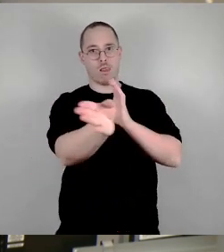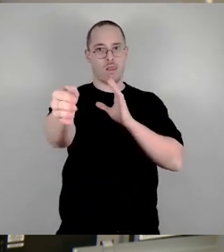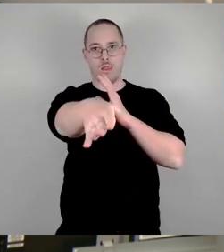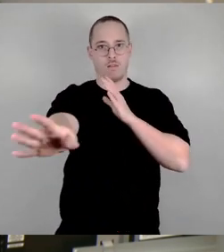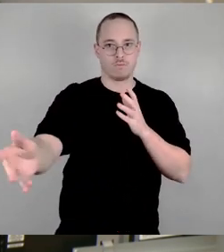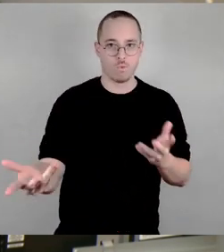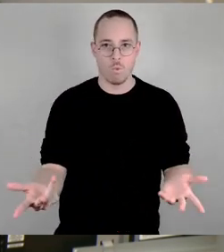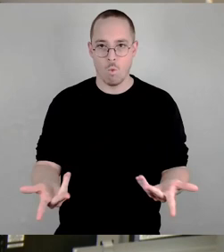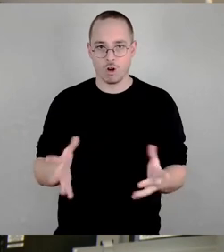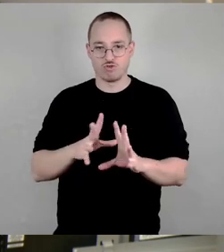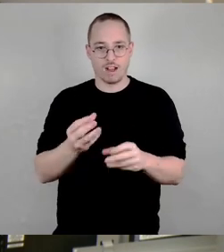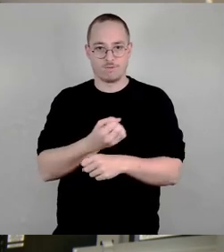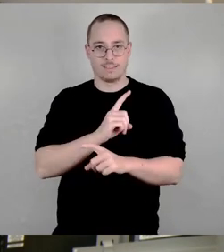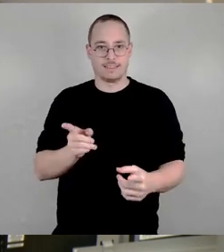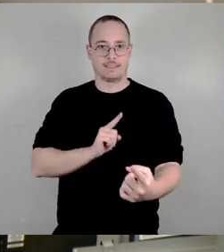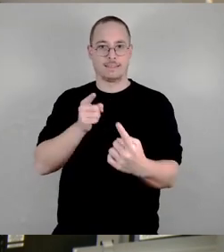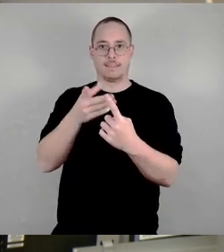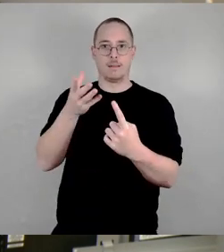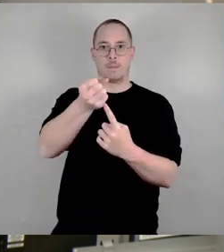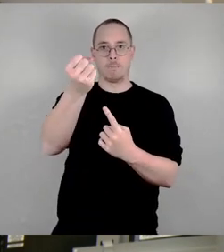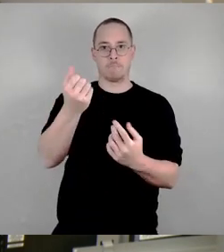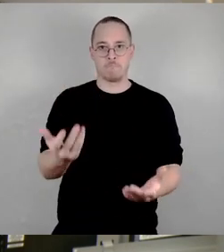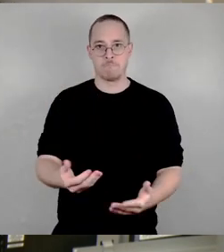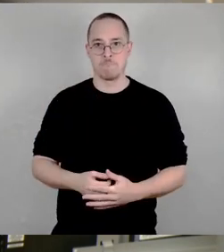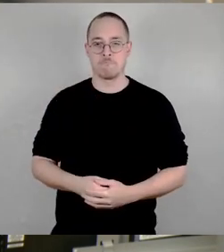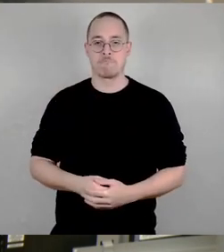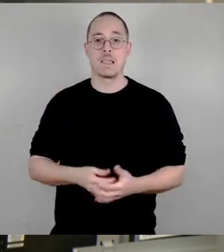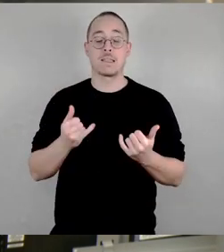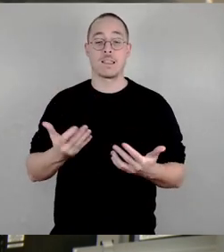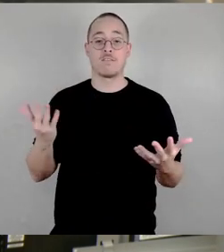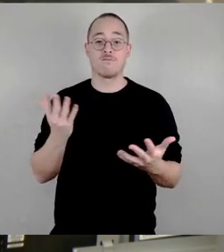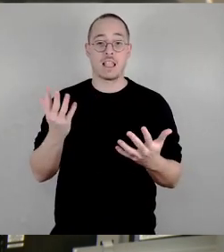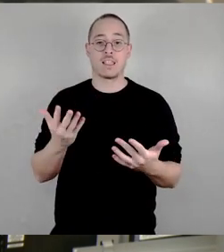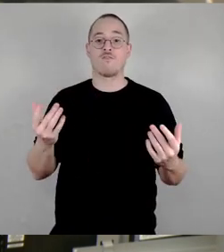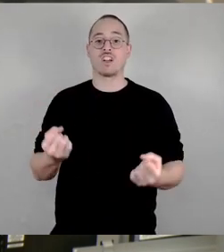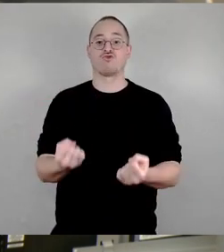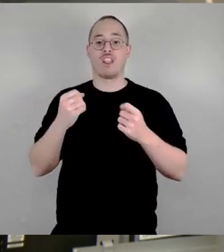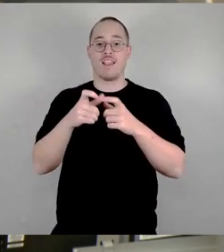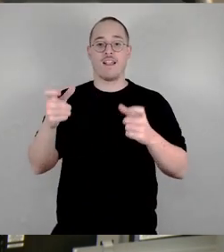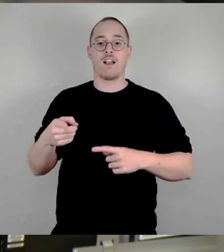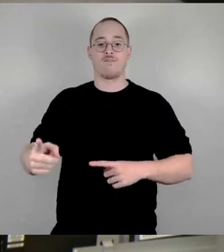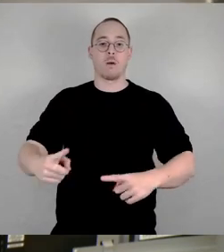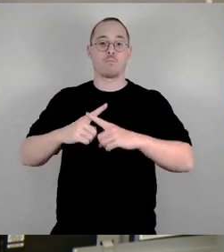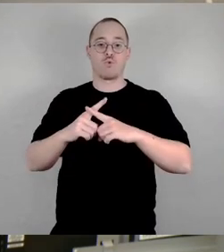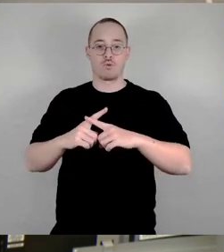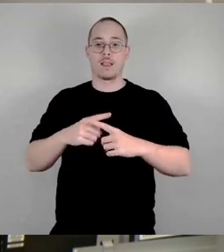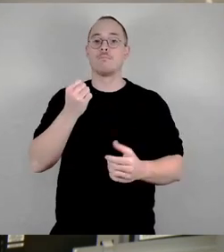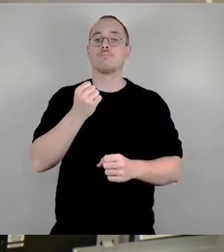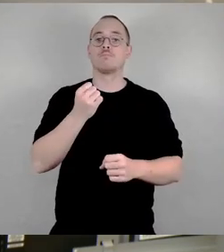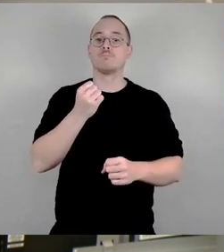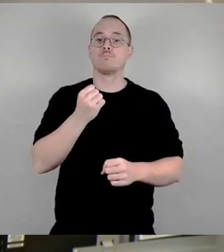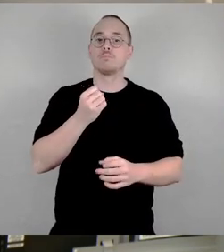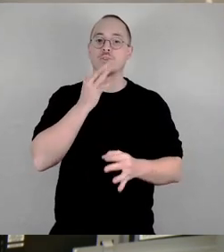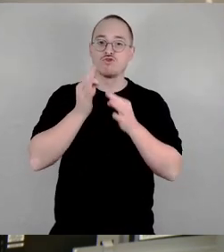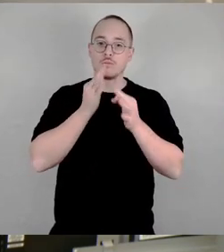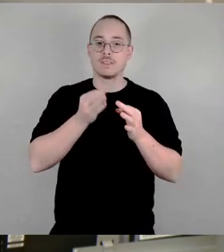Verstärkerverbot zu bestimmten Zeiten, an bestimmten Orten mit irgendwelchen Nummern. Schaut man sich das Problem...